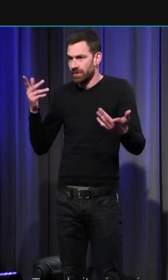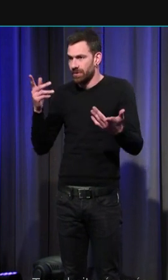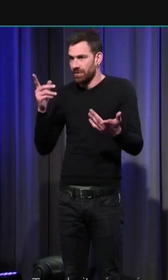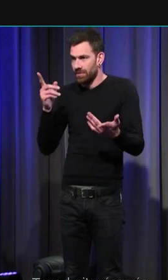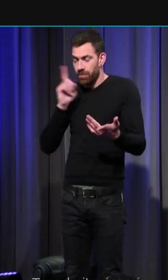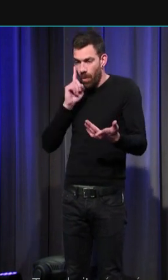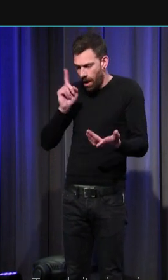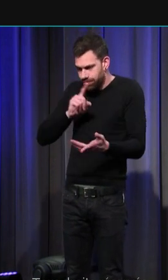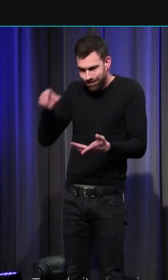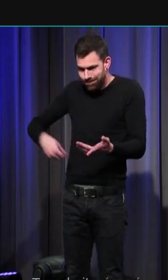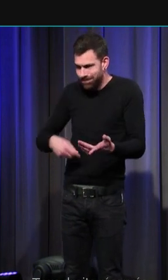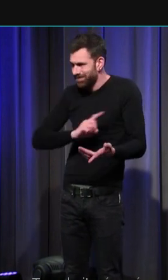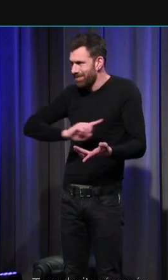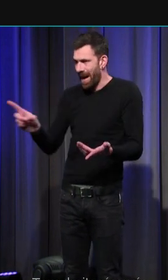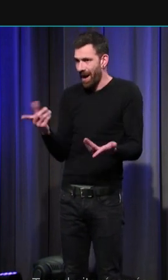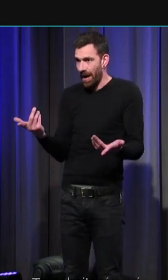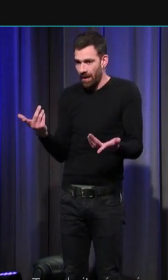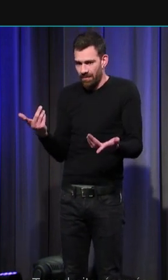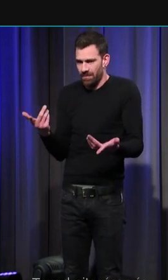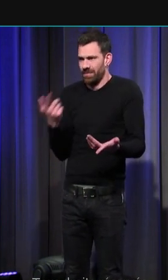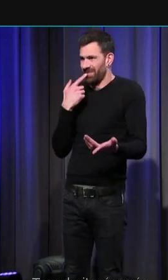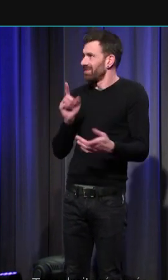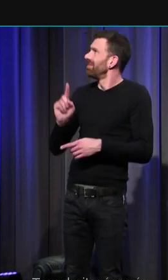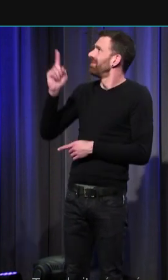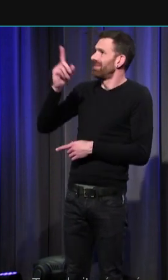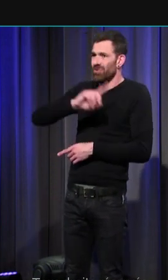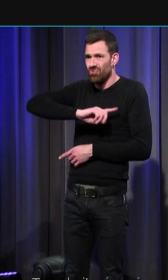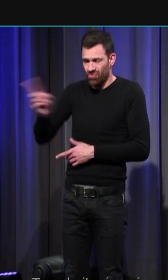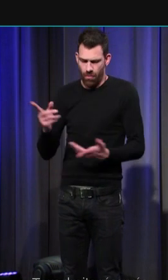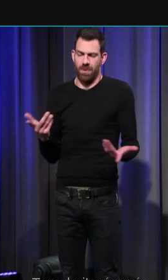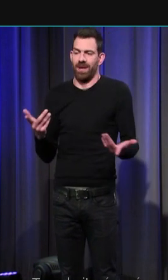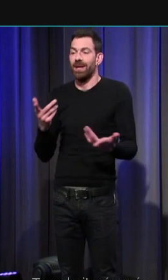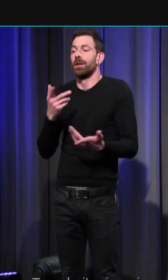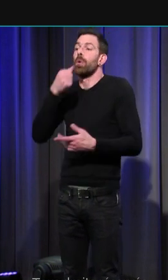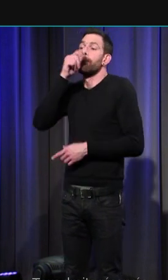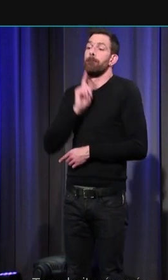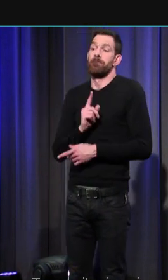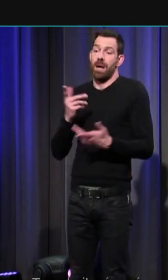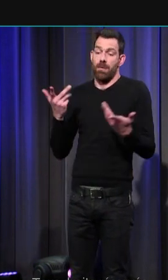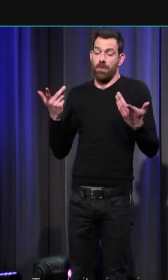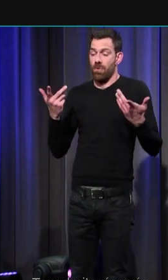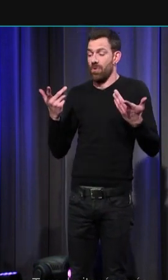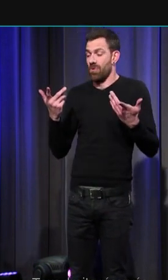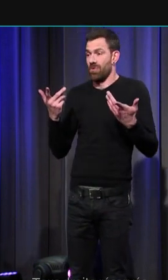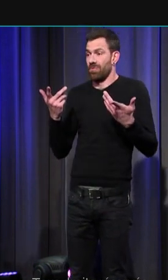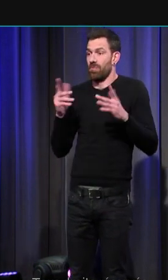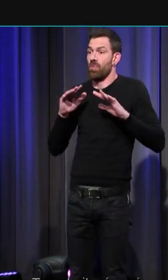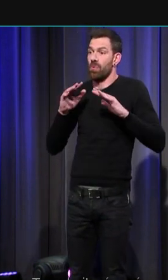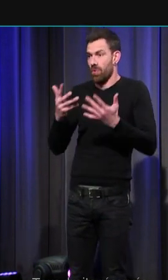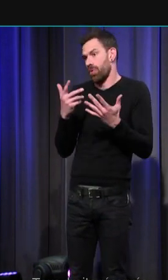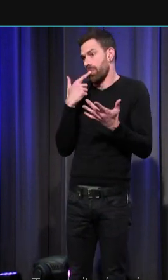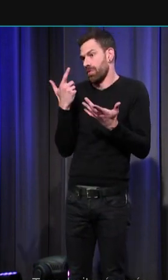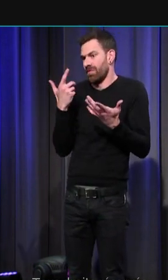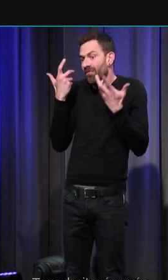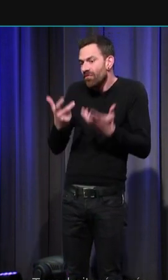de péché et donc les parents au Moyen-Âge la seule consolation qu'ils pouvaient accorder à un enfant c'était de lui offrir